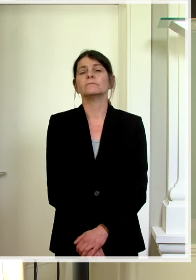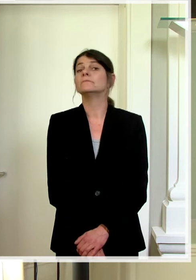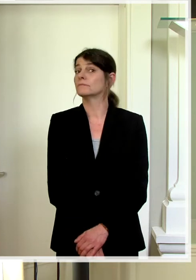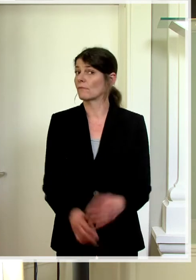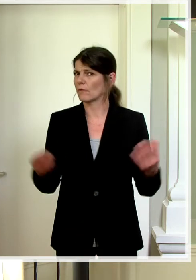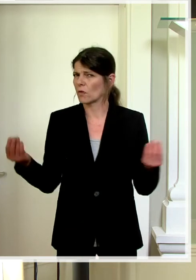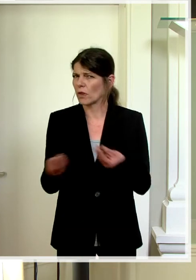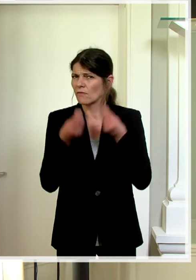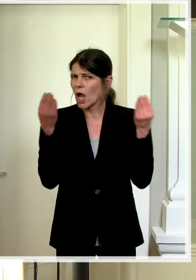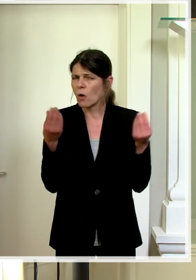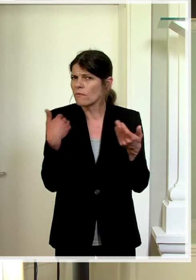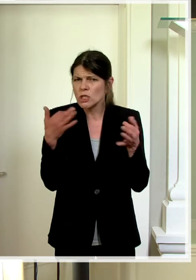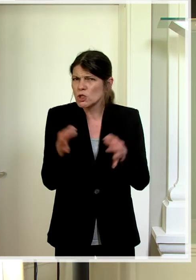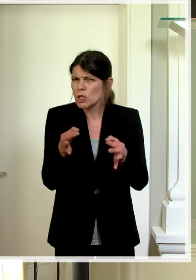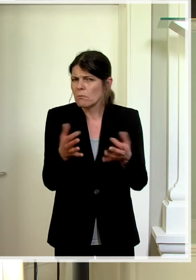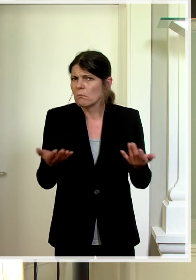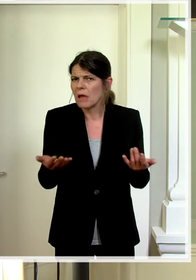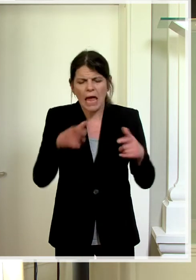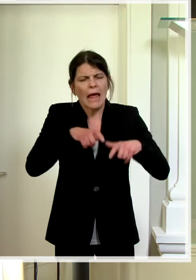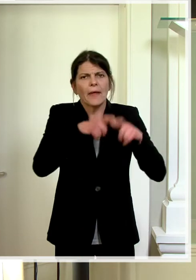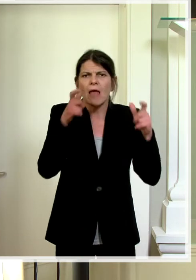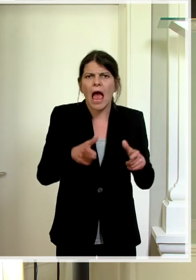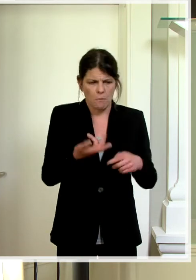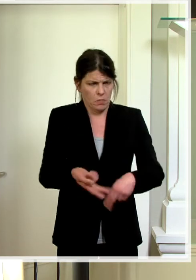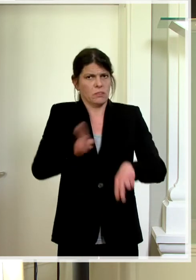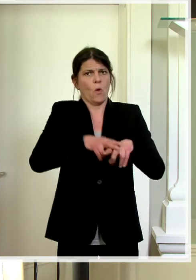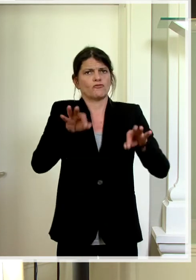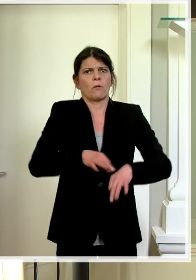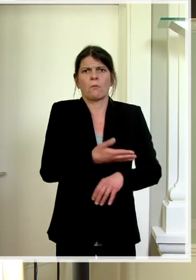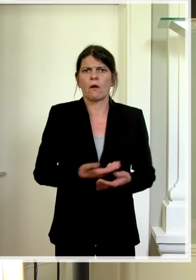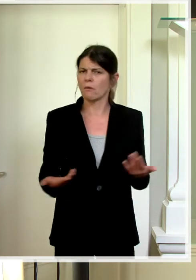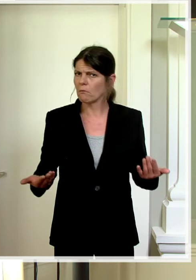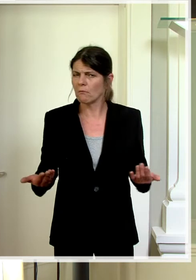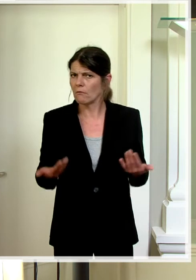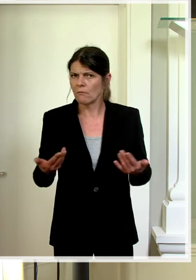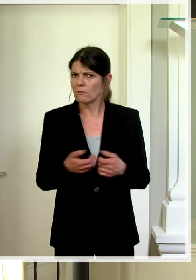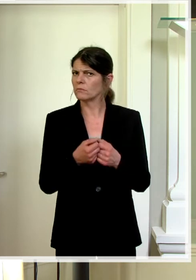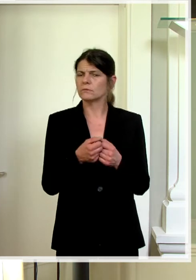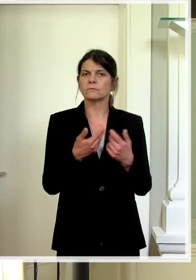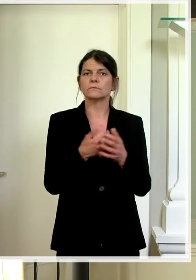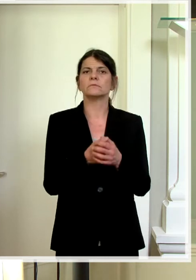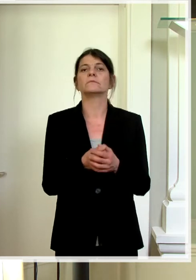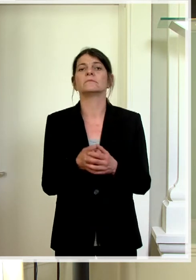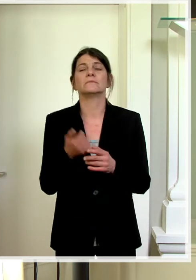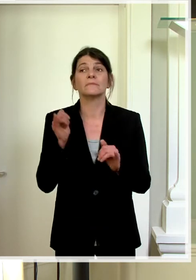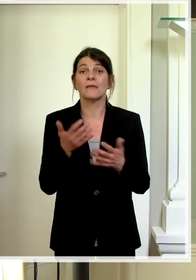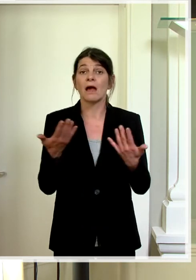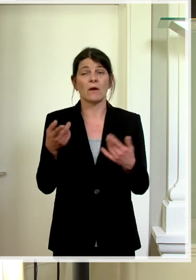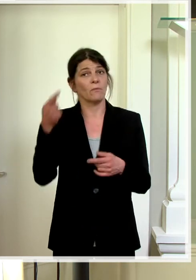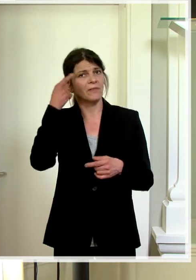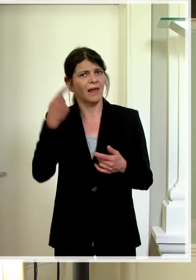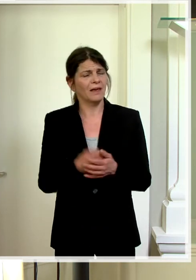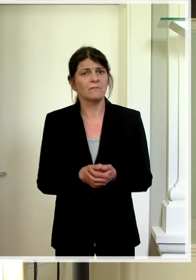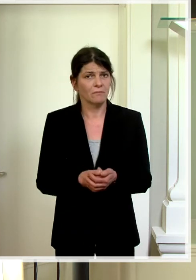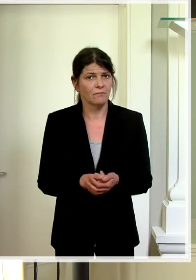Warum wäre das fatal? Also im Altersheim wäre es ja noch viel schlimmer, weil das ist ja die Risikogruppe. Ja gut, wenn man bedenkt,